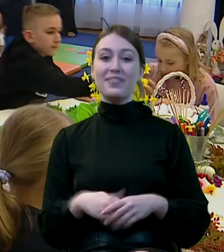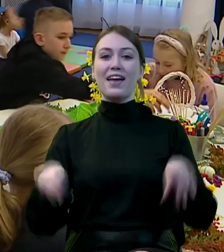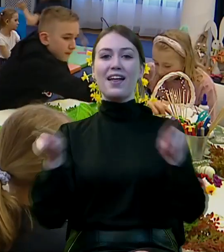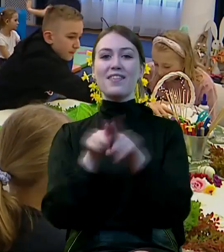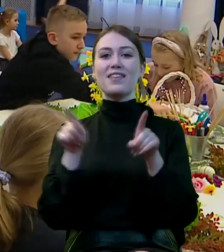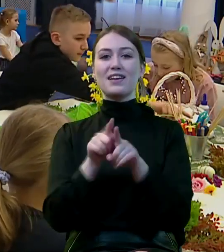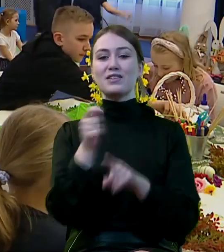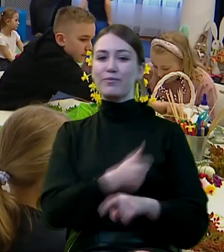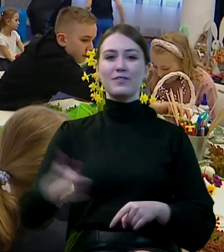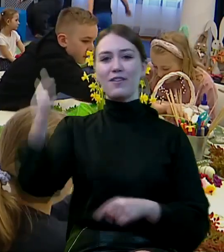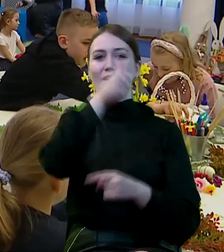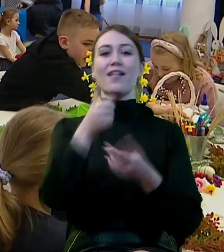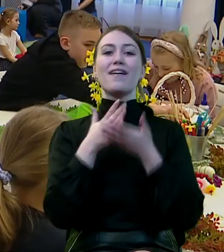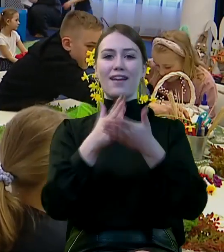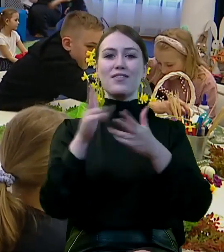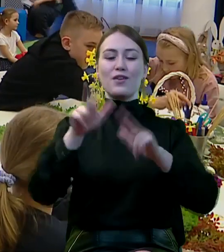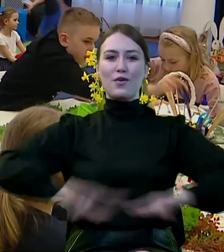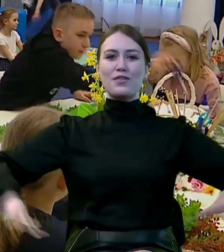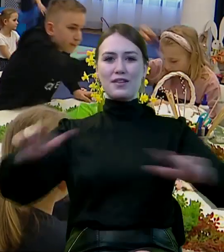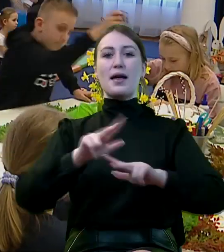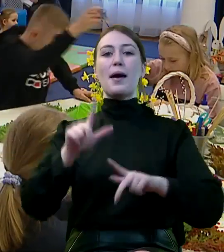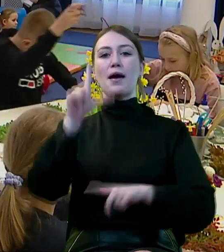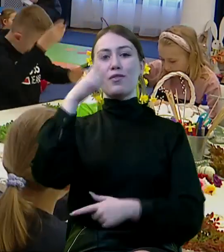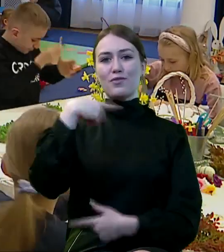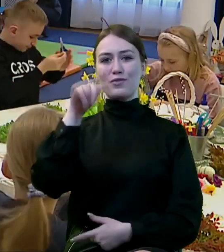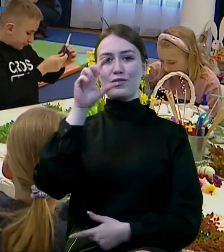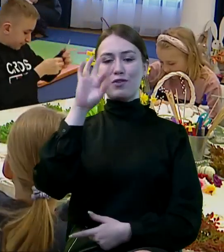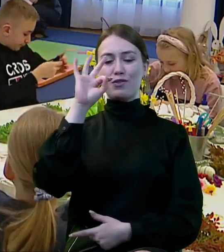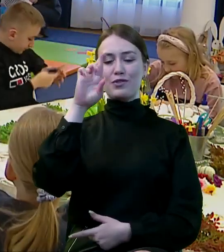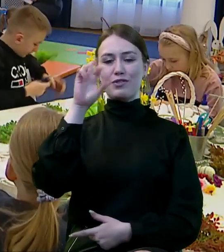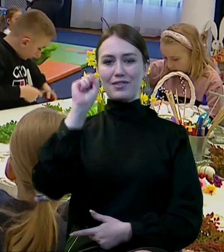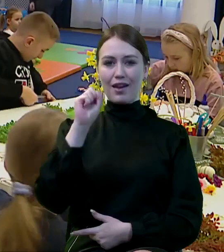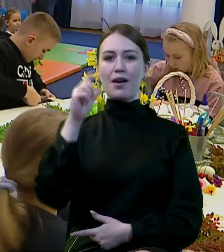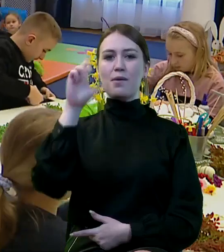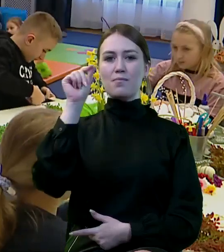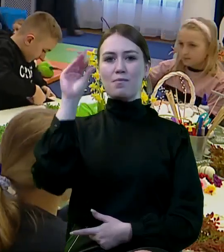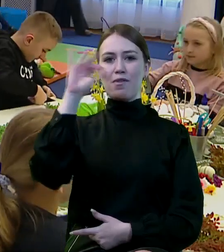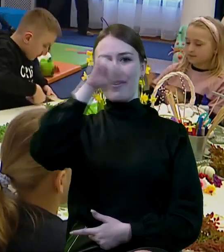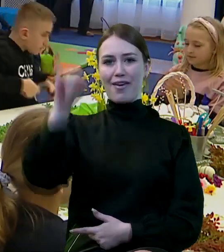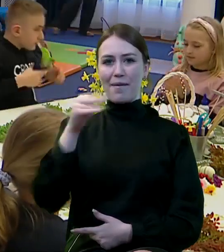Oraz przewodniczącą Radę Rodziny, panią Dorotę Bojemską.